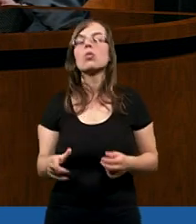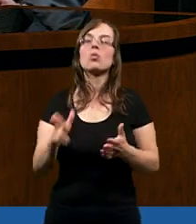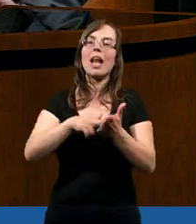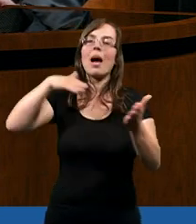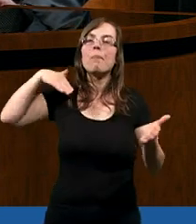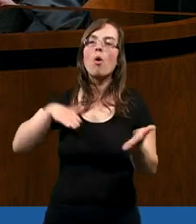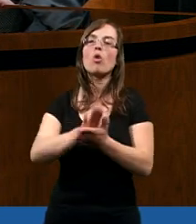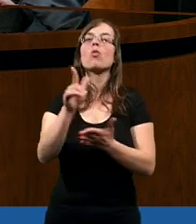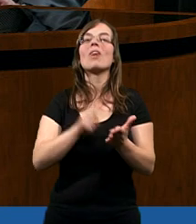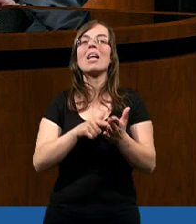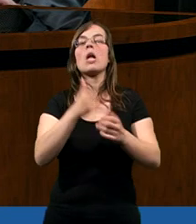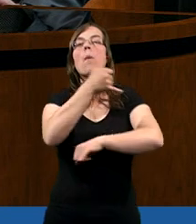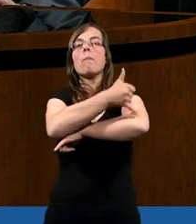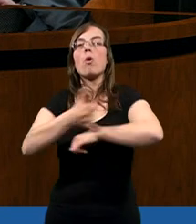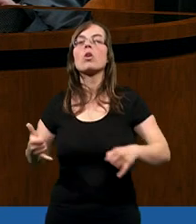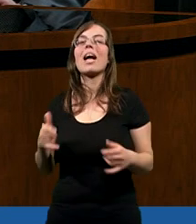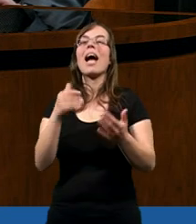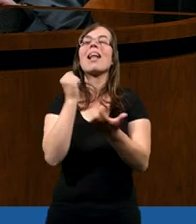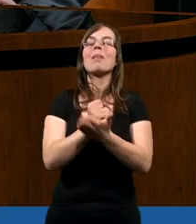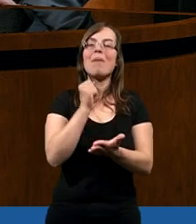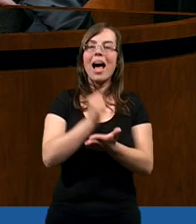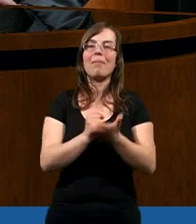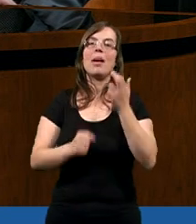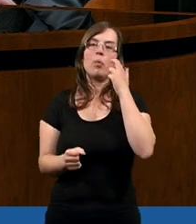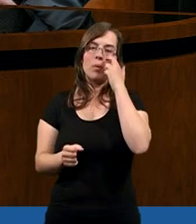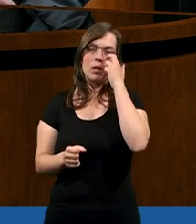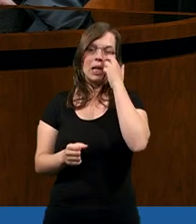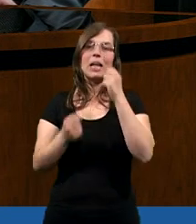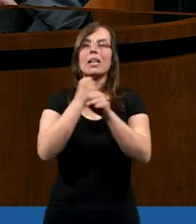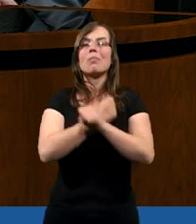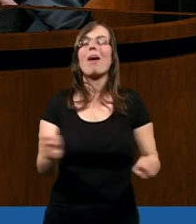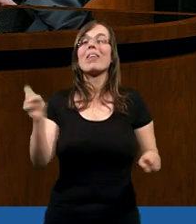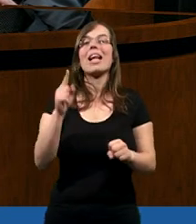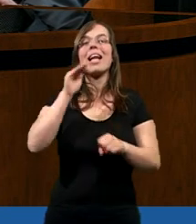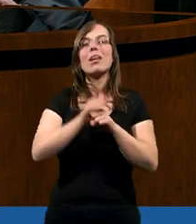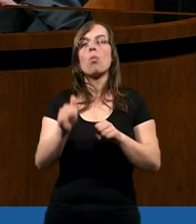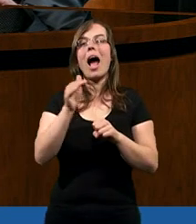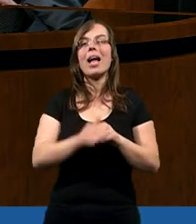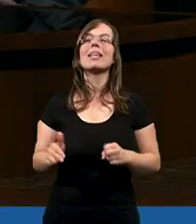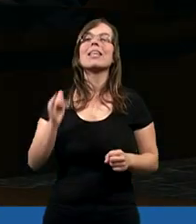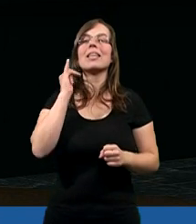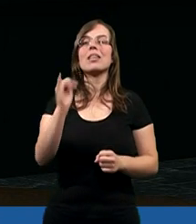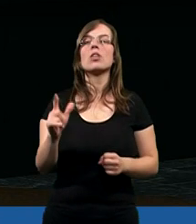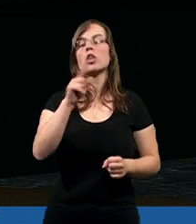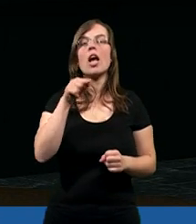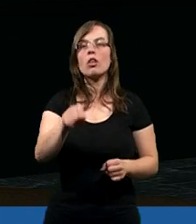na początku właśnie podkreślali kwestię zbawienia z łaski i że to